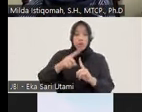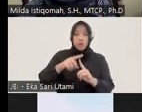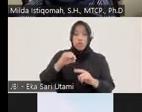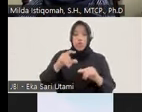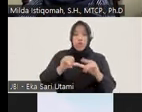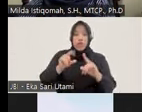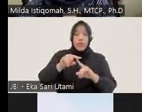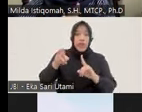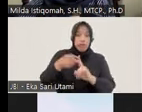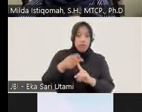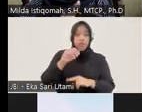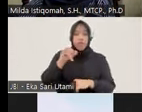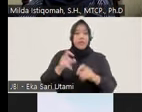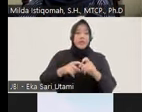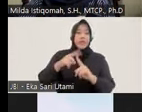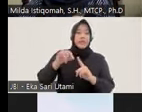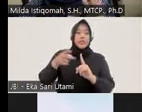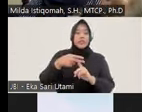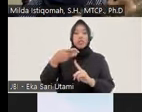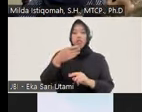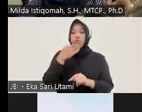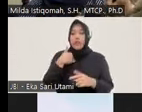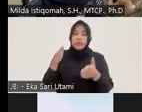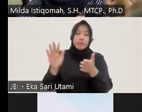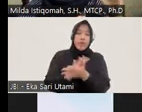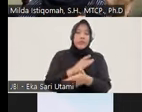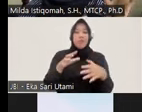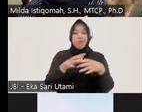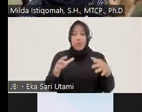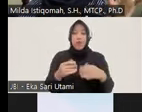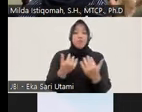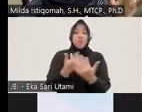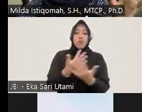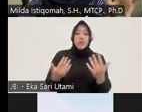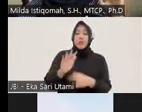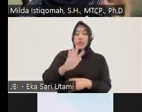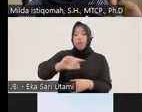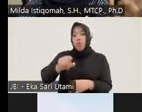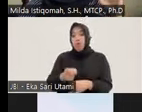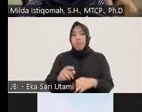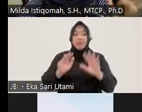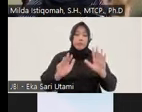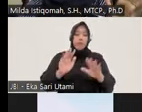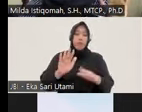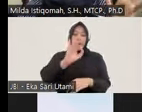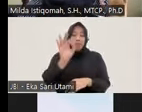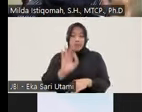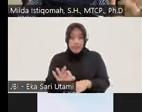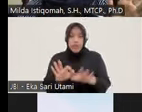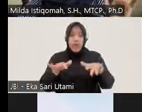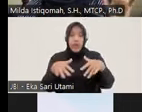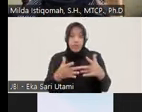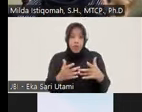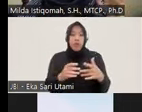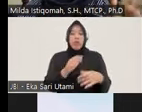diterapkan karena apa karena masyarakat itu meskipun 5,9% mengetahui hanya 5,9%